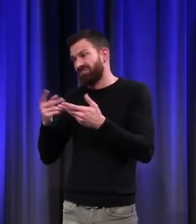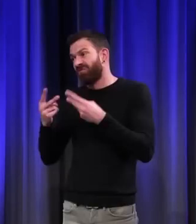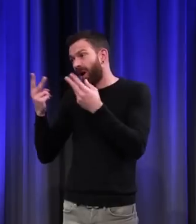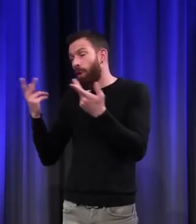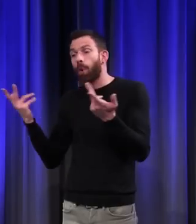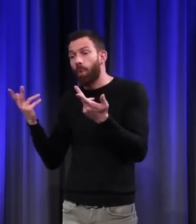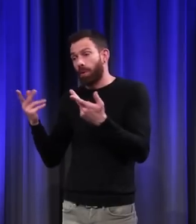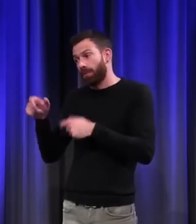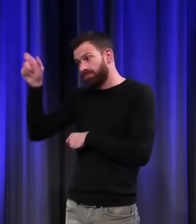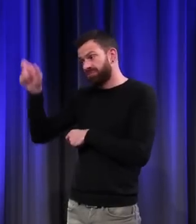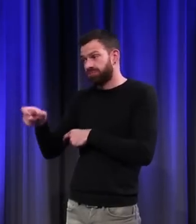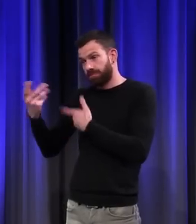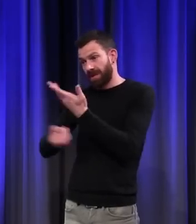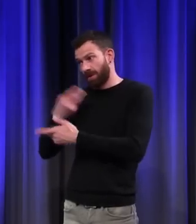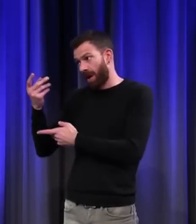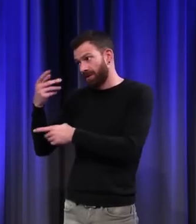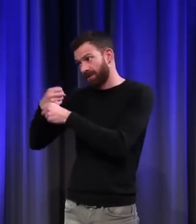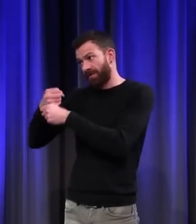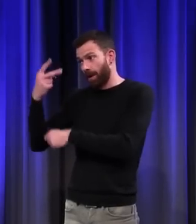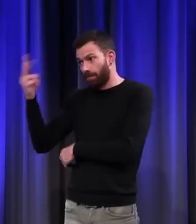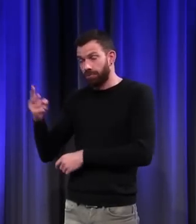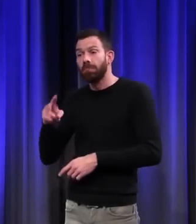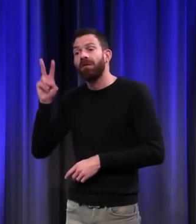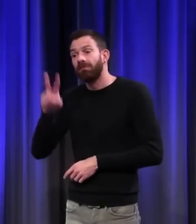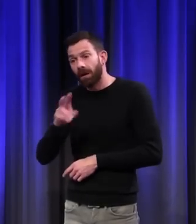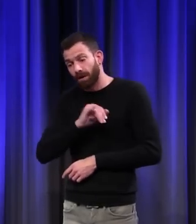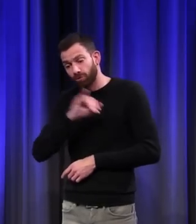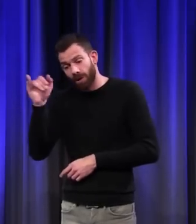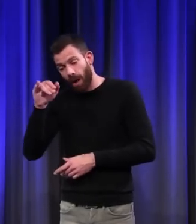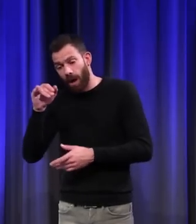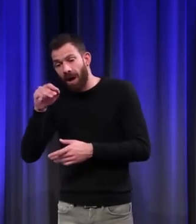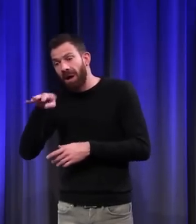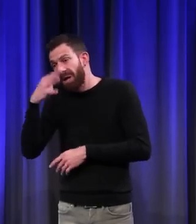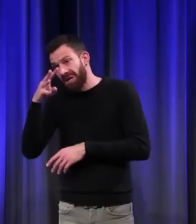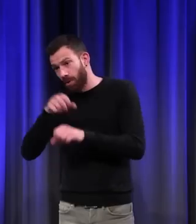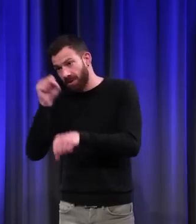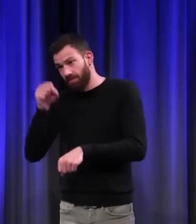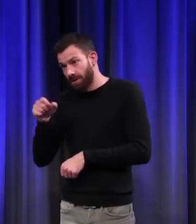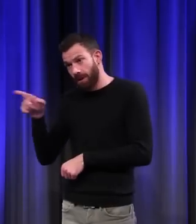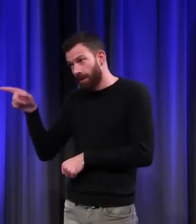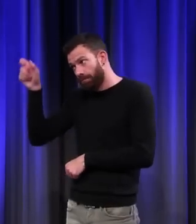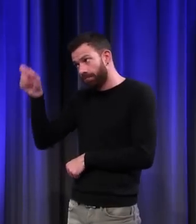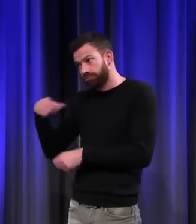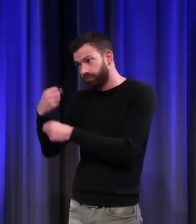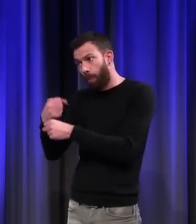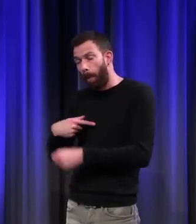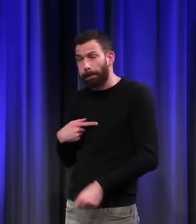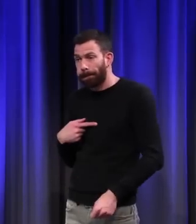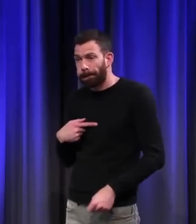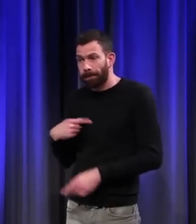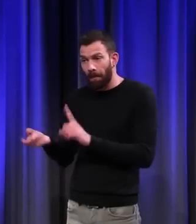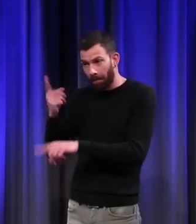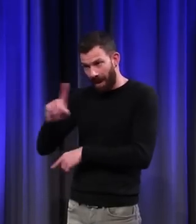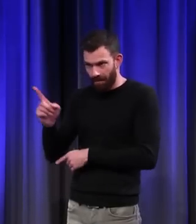ça, on s'en moque éperdument, jusqu'au milieu du XIVe siècle, ça n'a pas grande importance. C'est ça qu'il vaut mieux